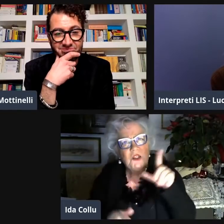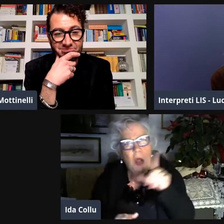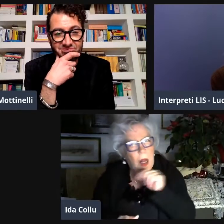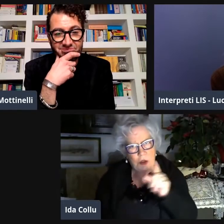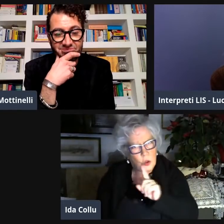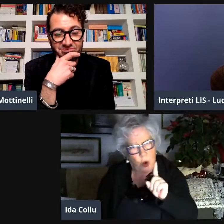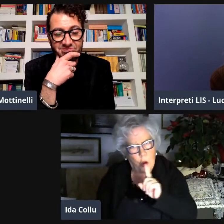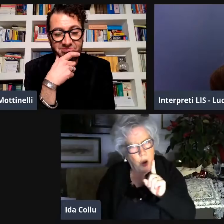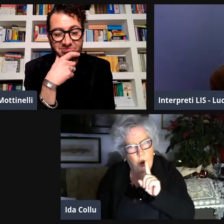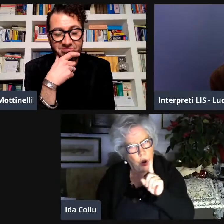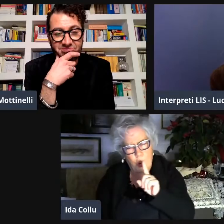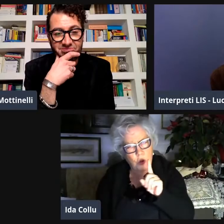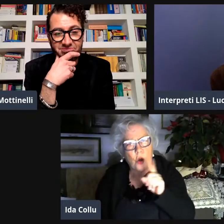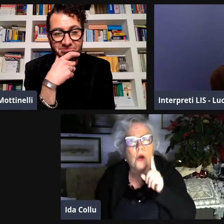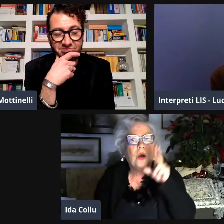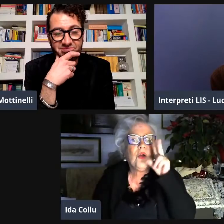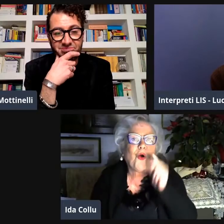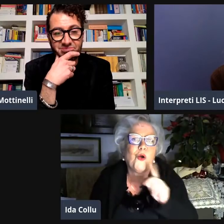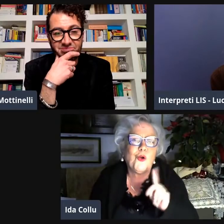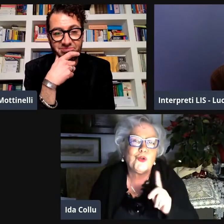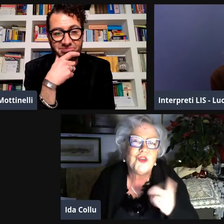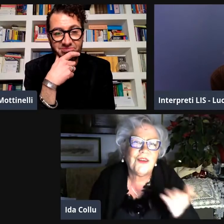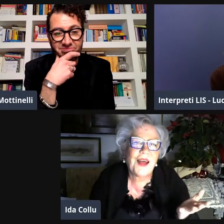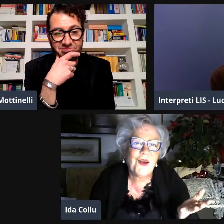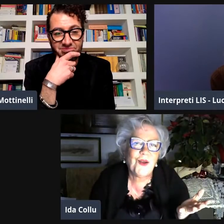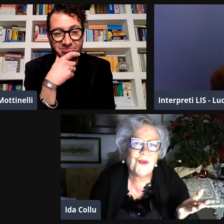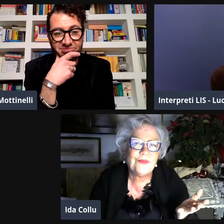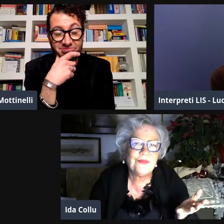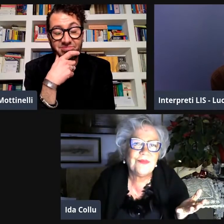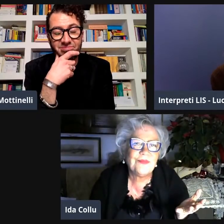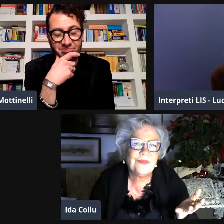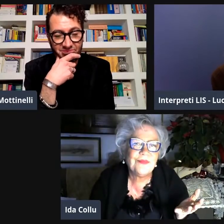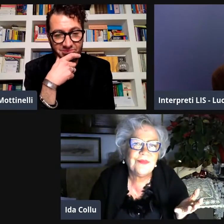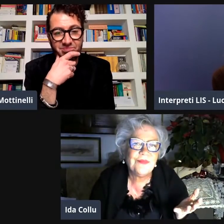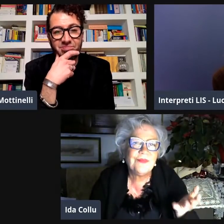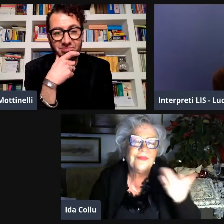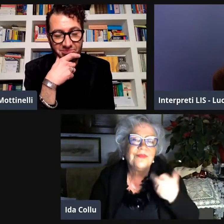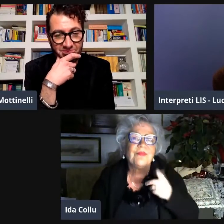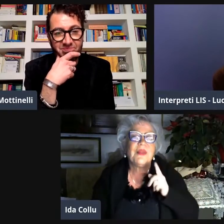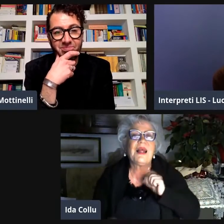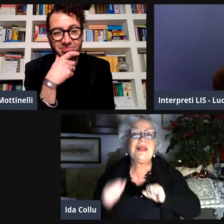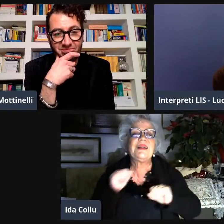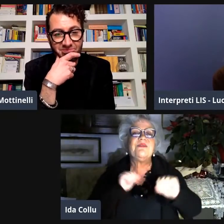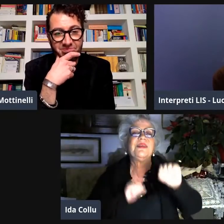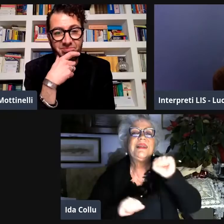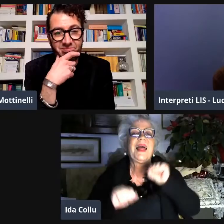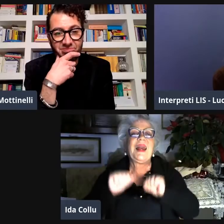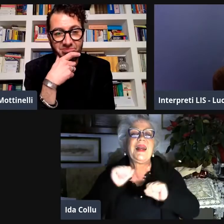capire e a non a disprezzare o rifiutare la lista e che non la conoscevano